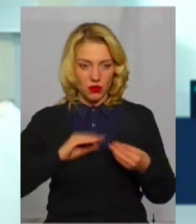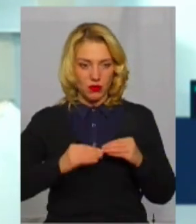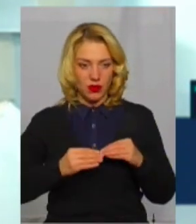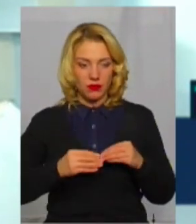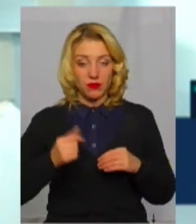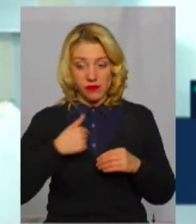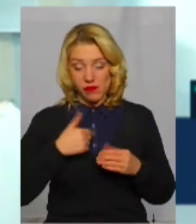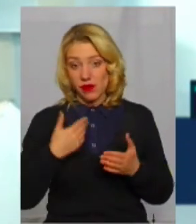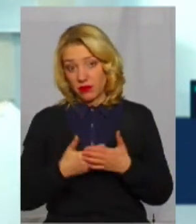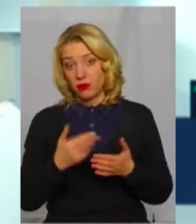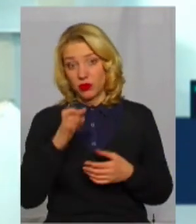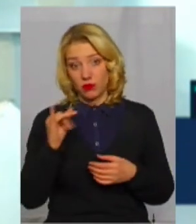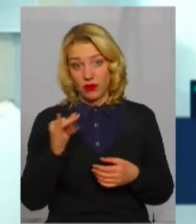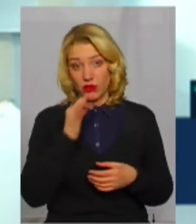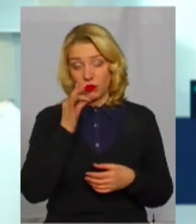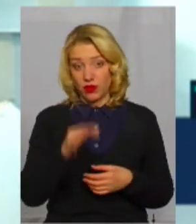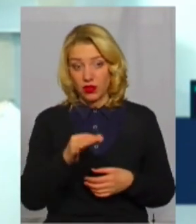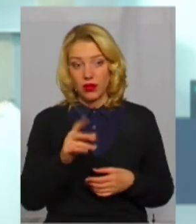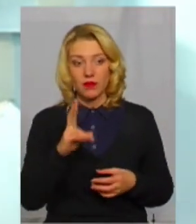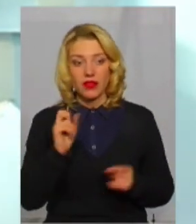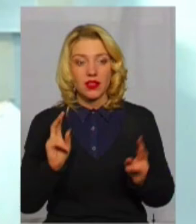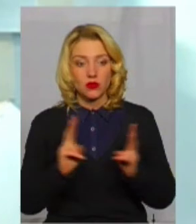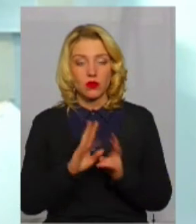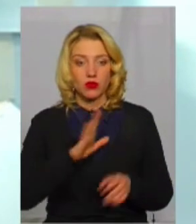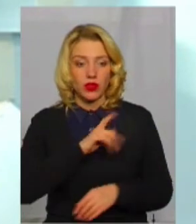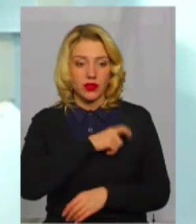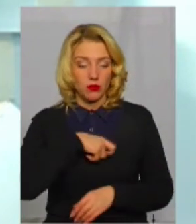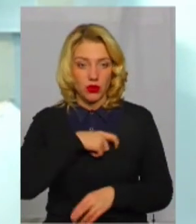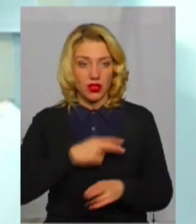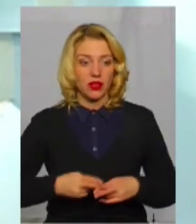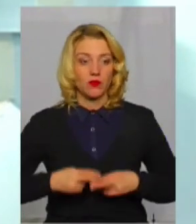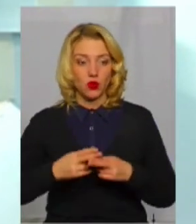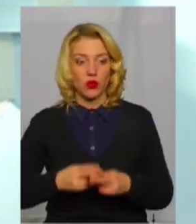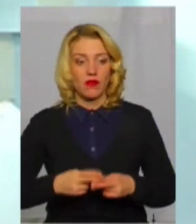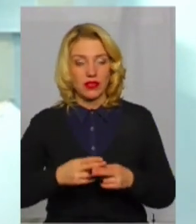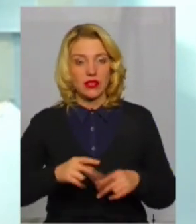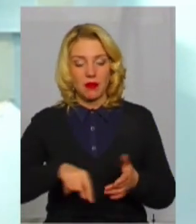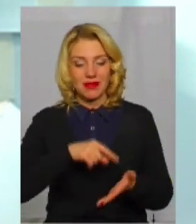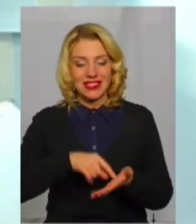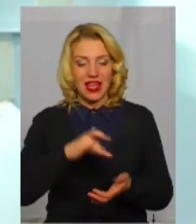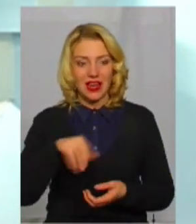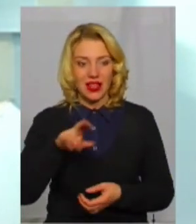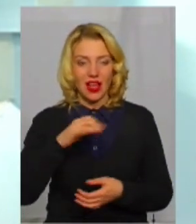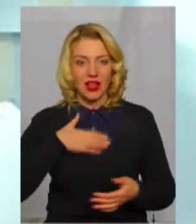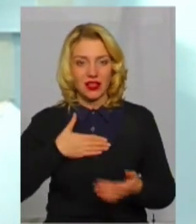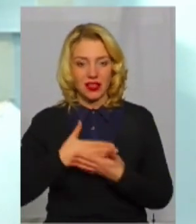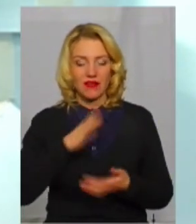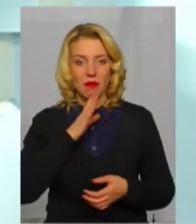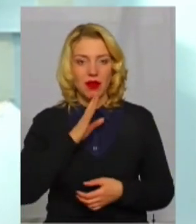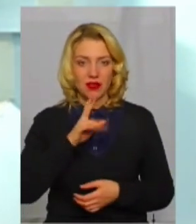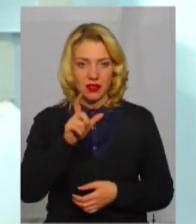мабуть, відповіла, на зустрічі була депутат до Найвецької міської ради, дуже активна пані,